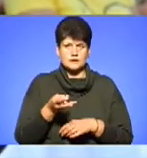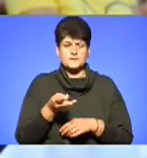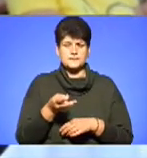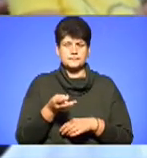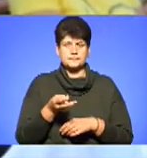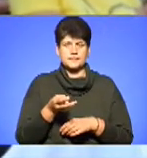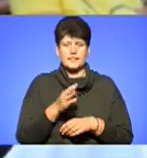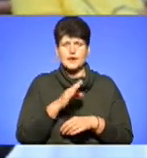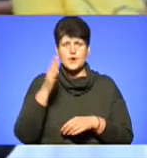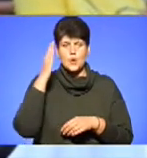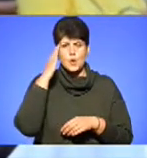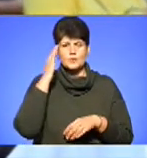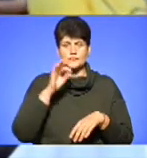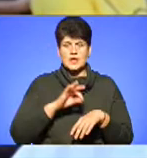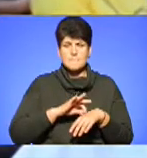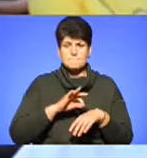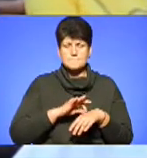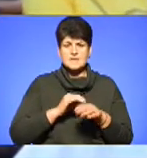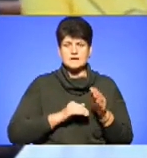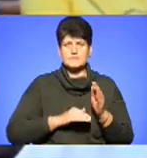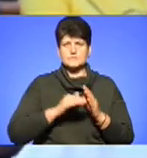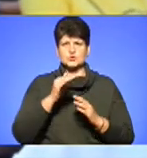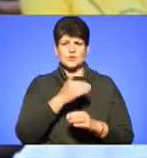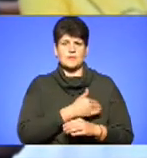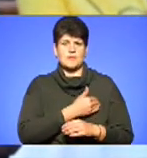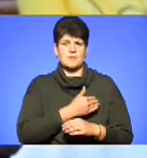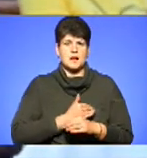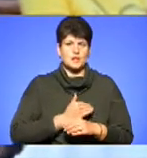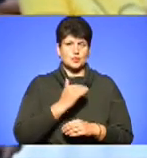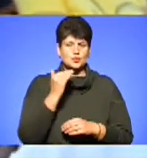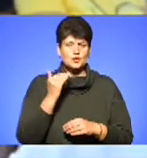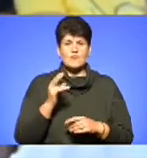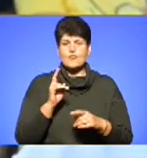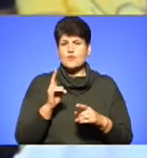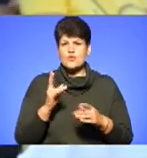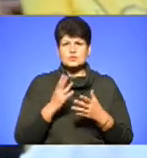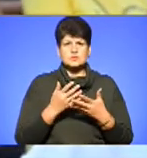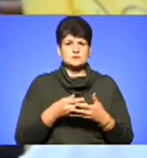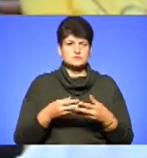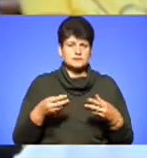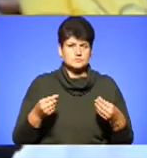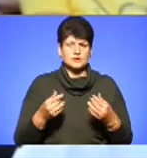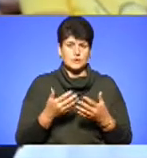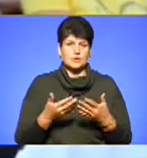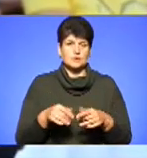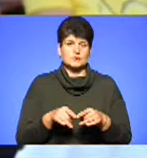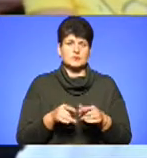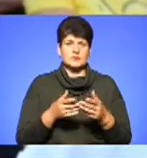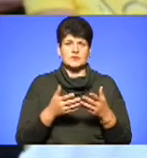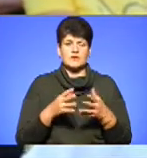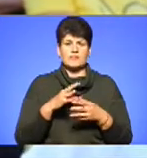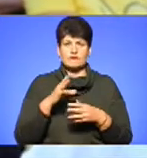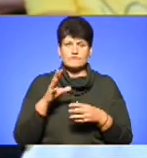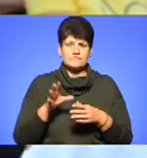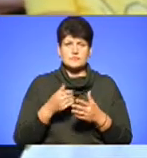головне підвищення температури, де в кого проносить. Ось тако. Всі